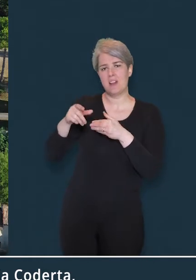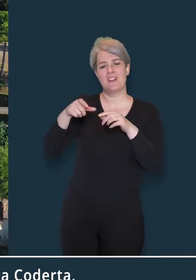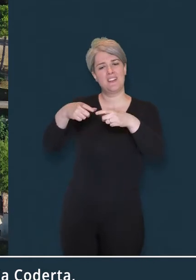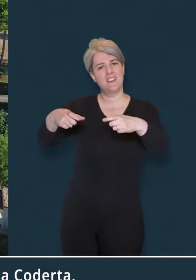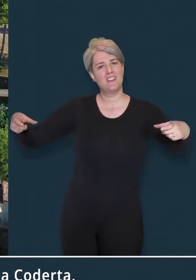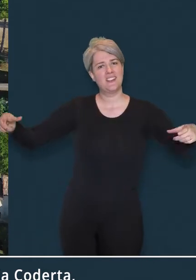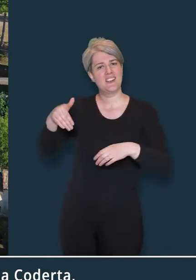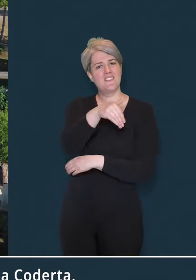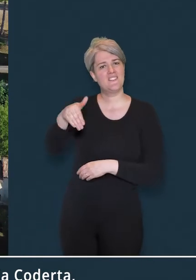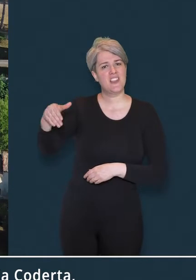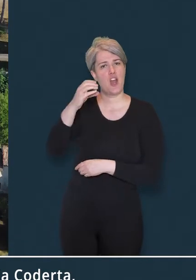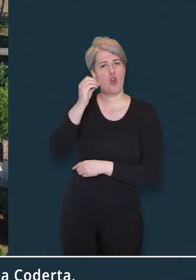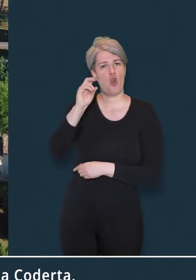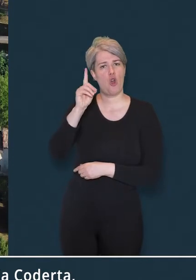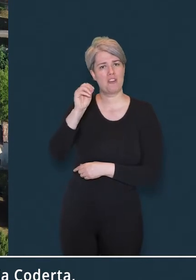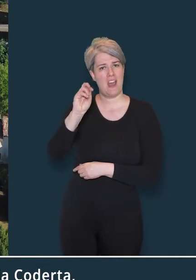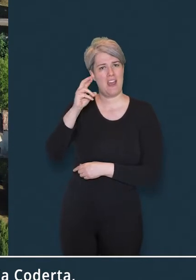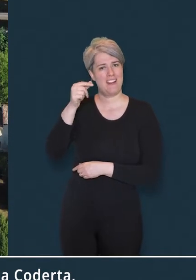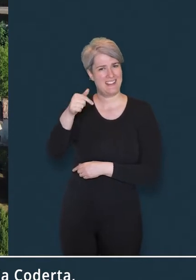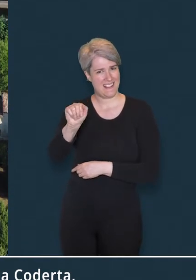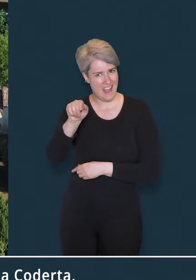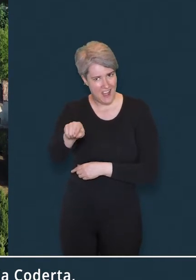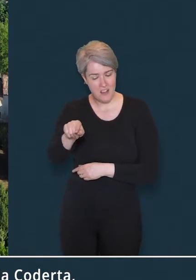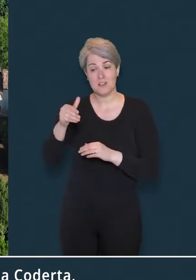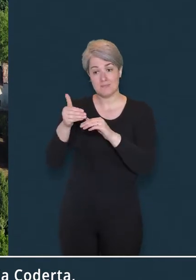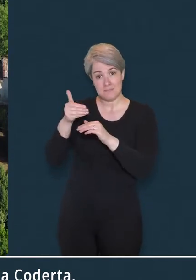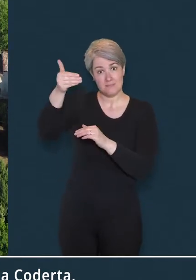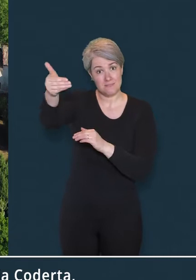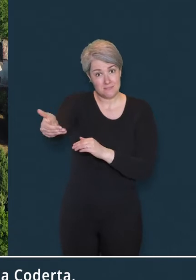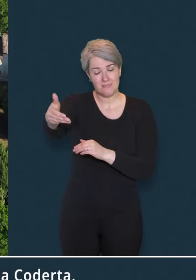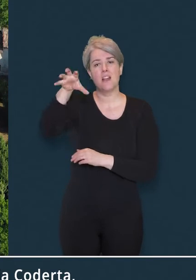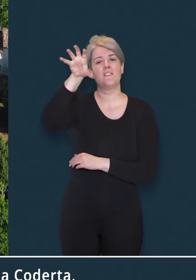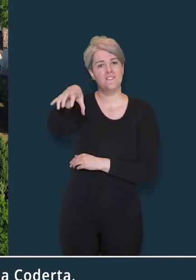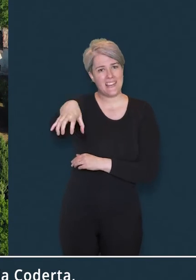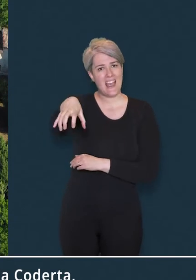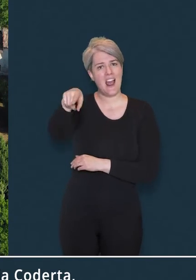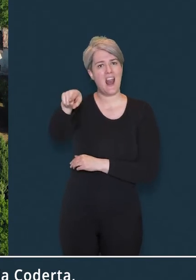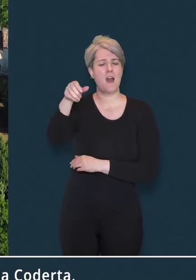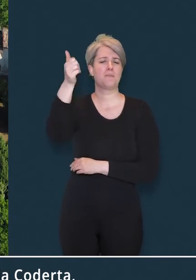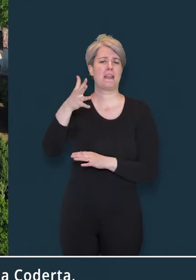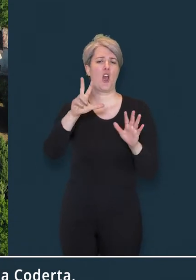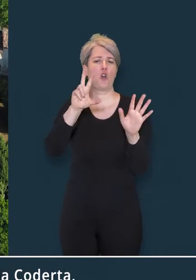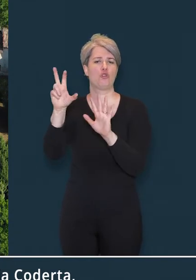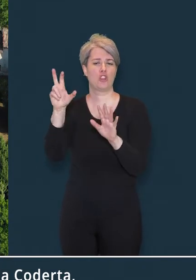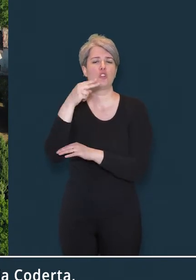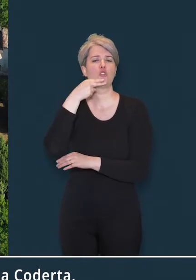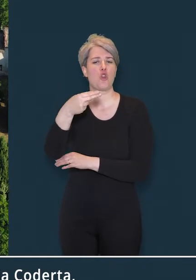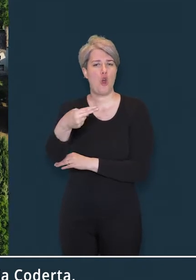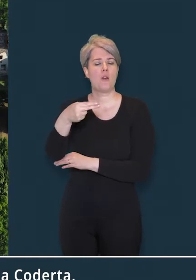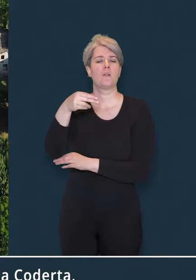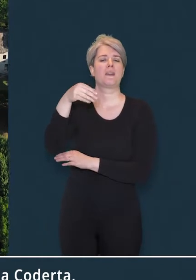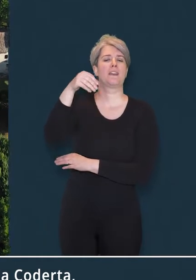sull'altro lato di Via Coderta, si erge la mole della ottocentesca Villa Gera Sinopoli,